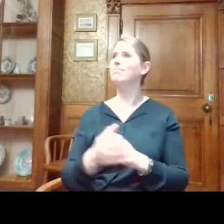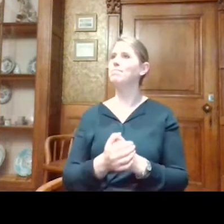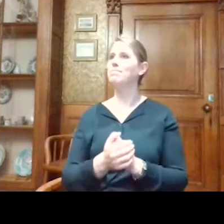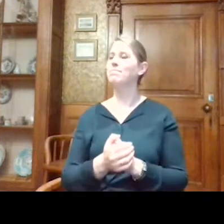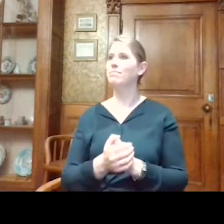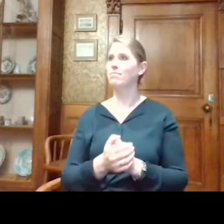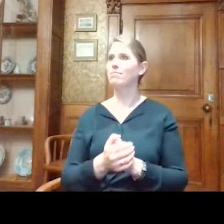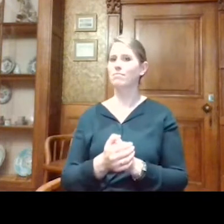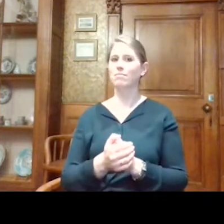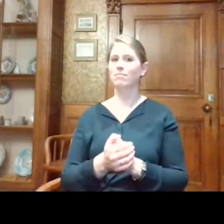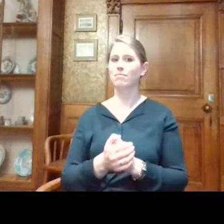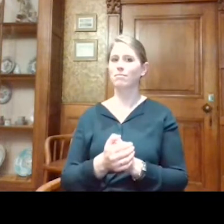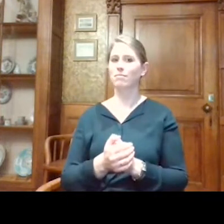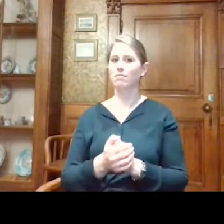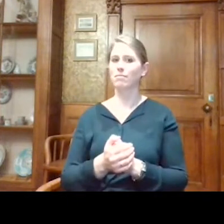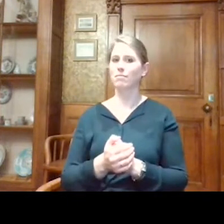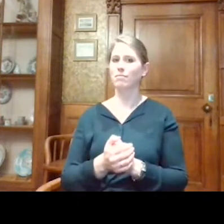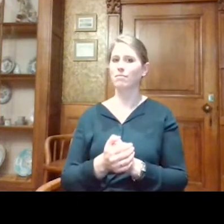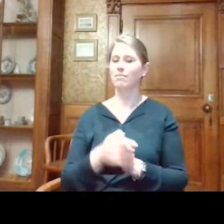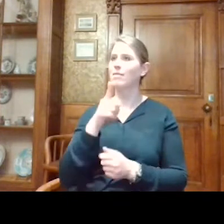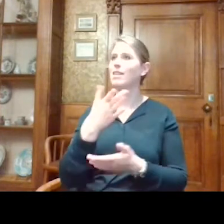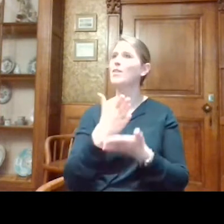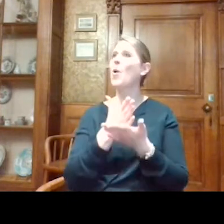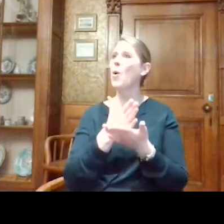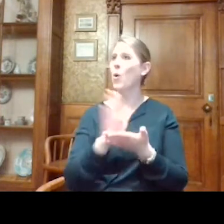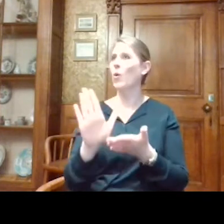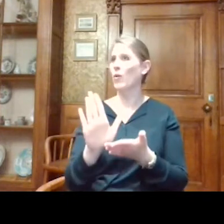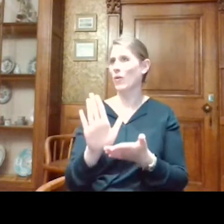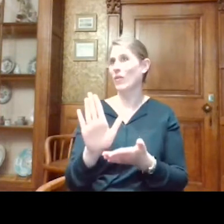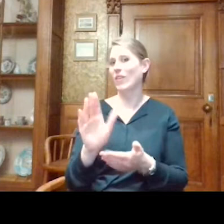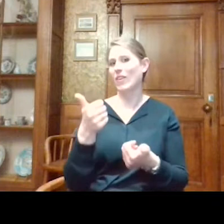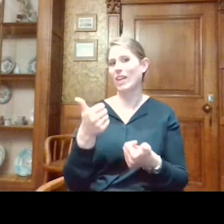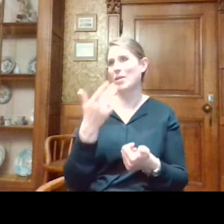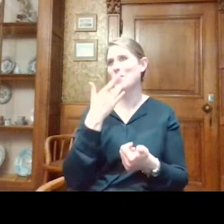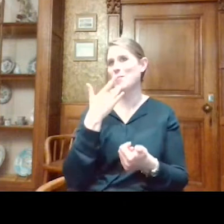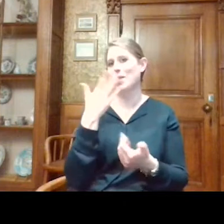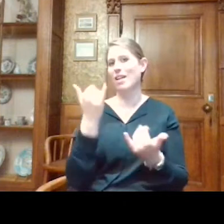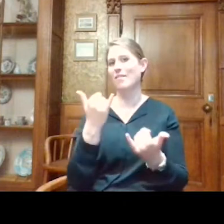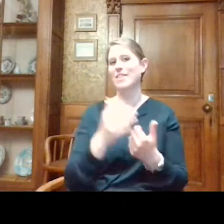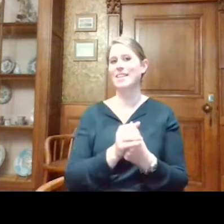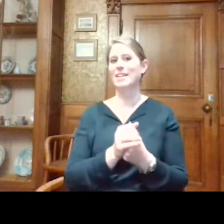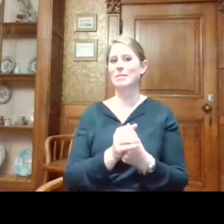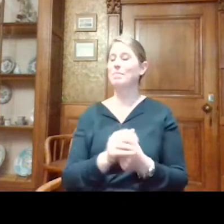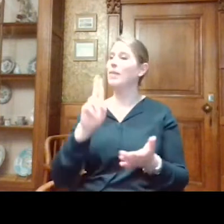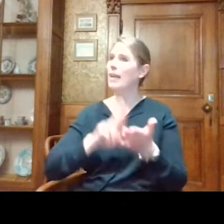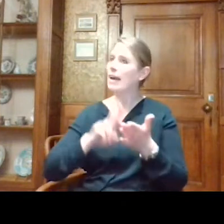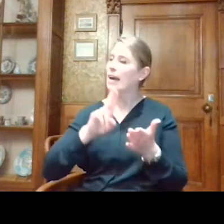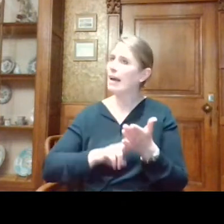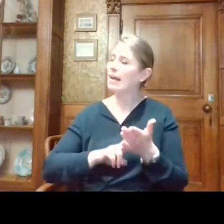zouden we dan ook meteen als een onderdeel van de werkwijze willen voorzien. echt een hele